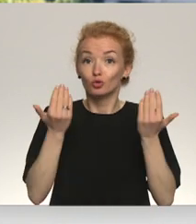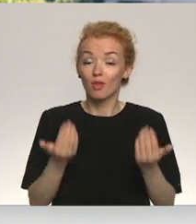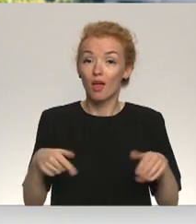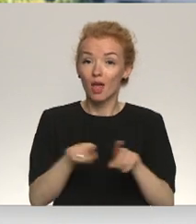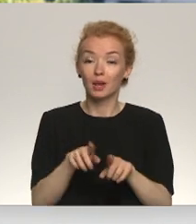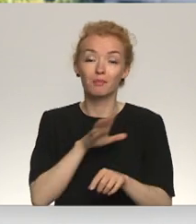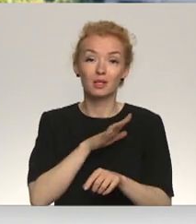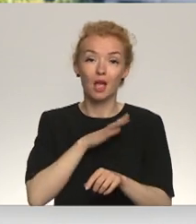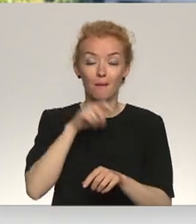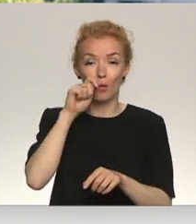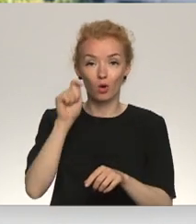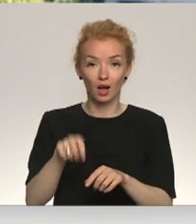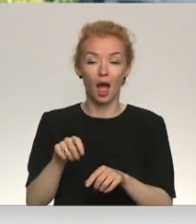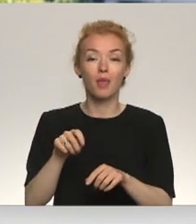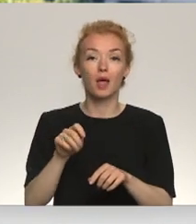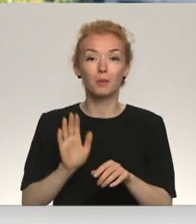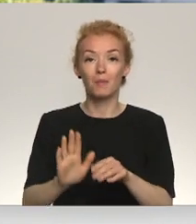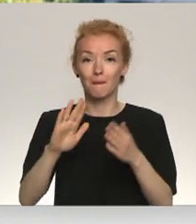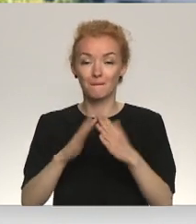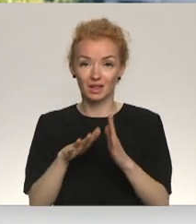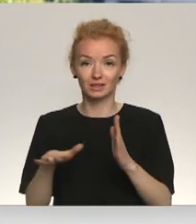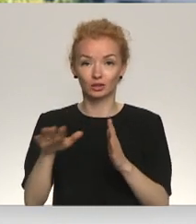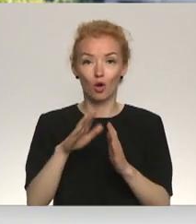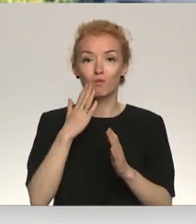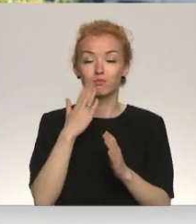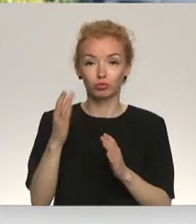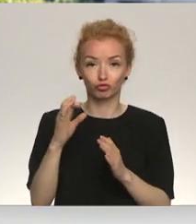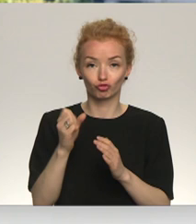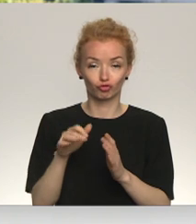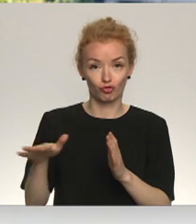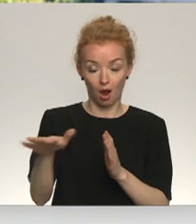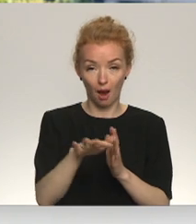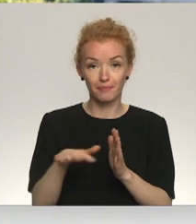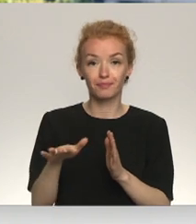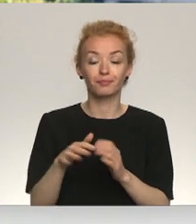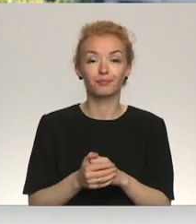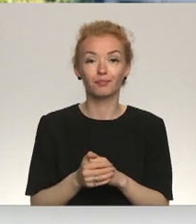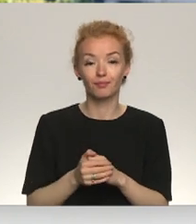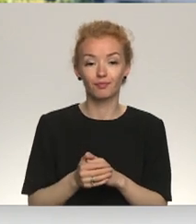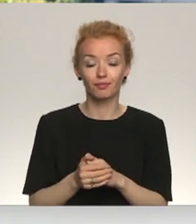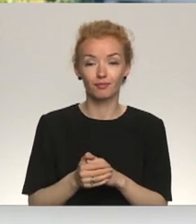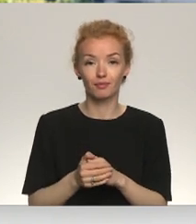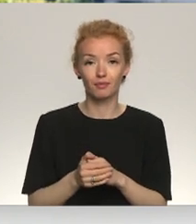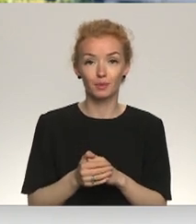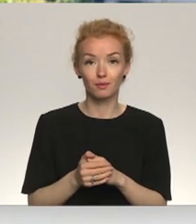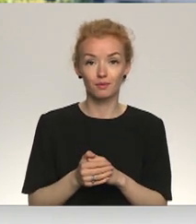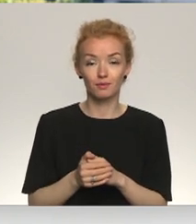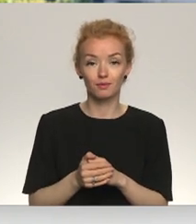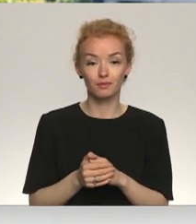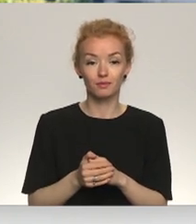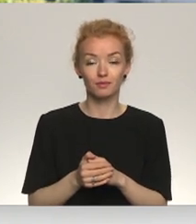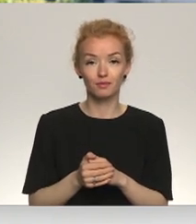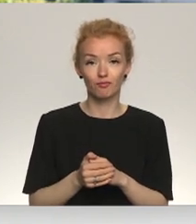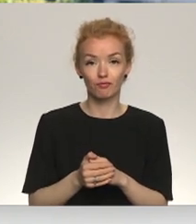Ukrainas galvas pilsētas Kijos piepilsētā bučā, jau iepriekš minētajā sižatā pieminētā pilsēta buča.